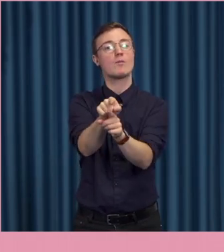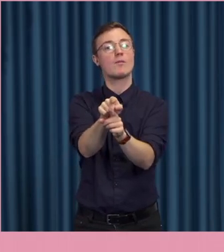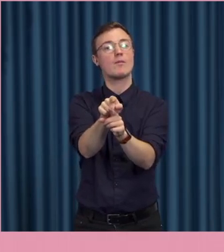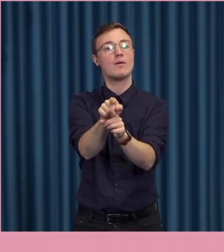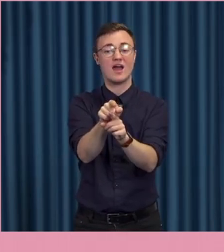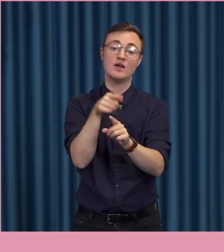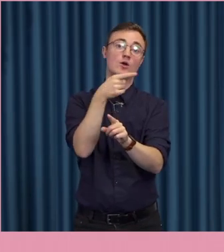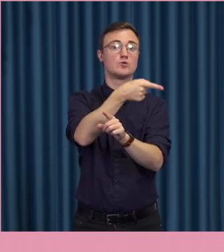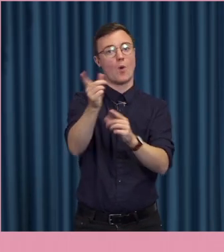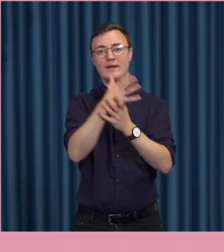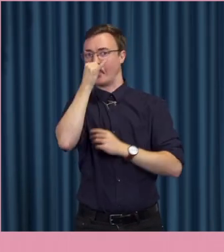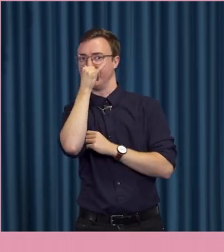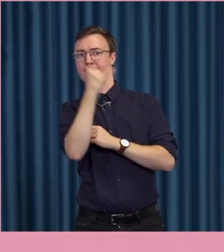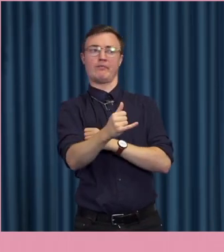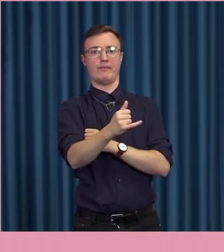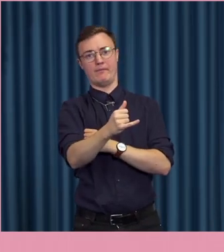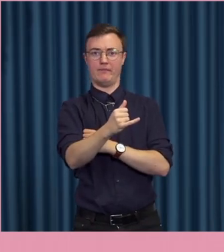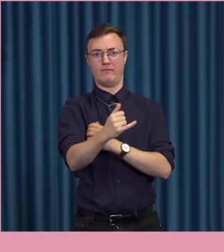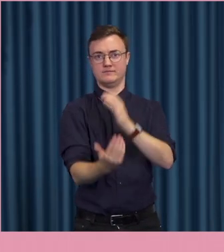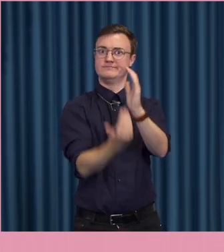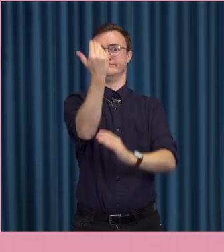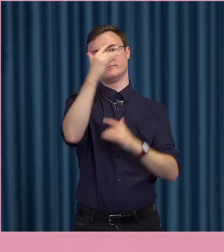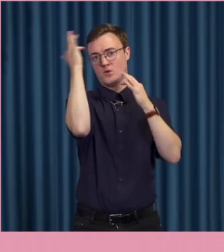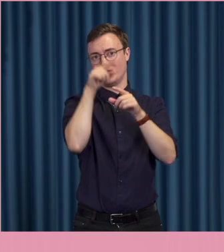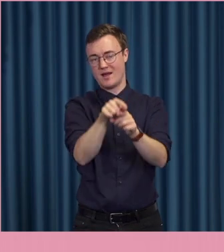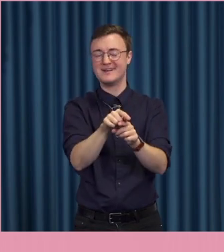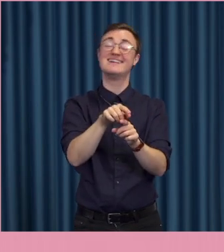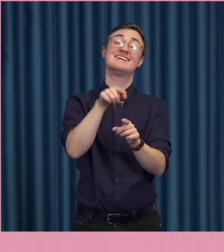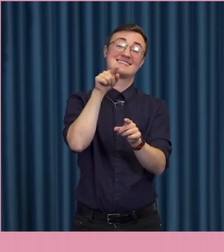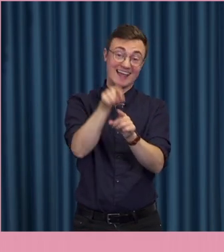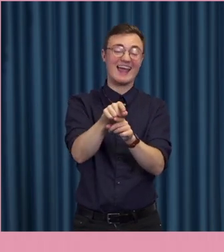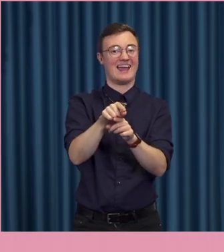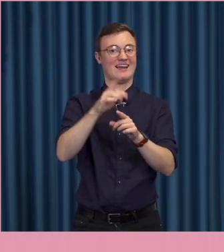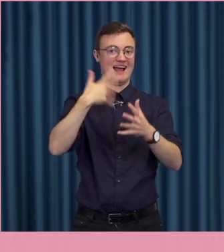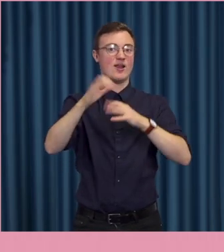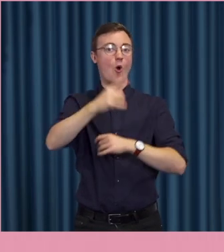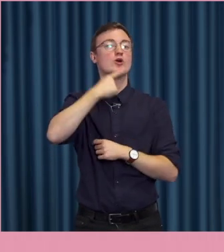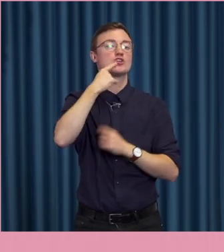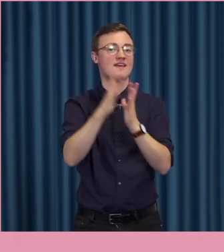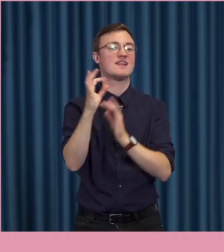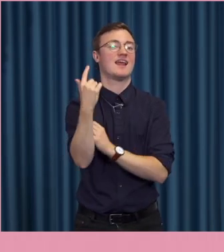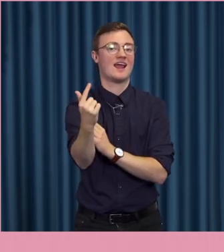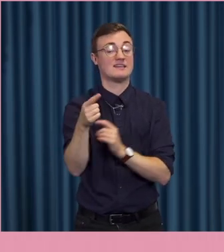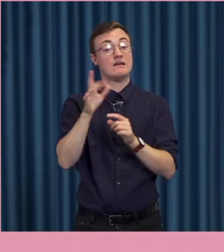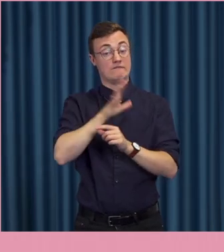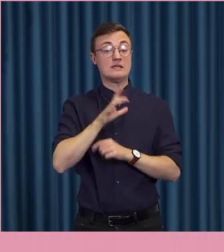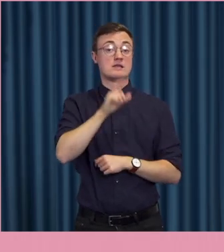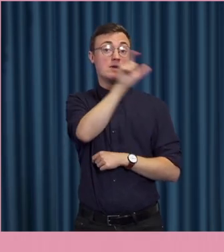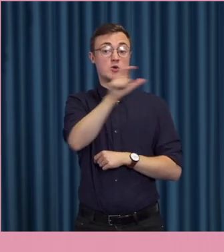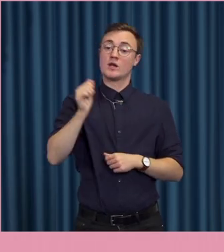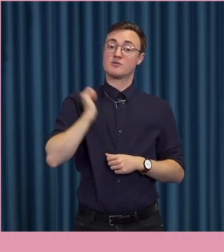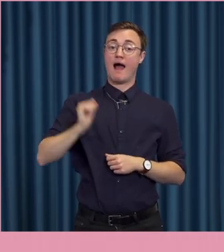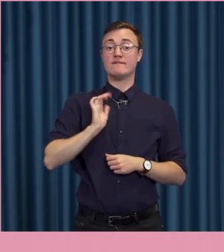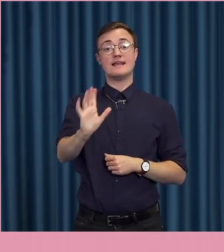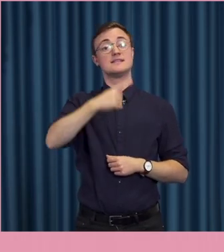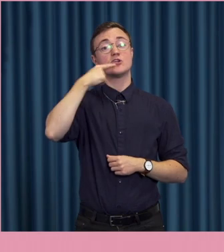de inte stävjar mer. Och där ställs ju verkligen nyttrandefrihetsfrågan på sin spets. För här har vi människor som använder sin